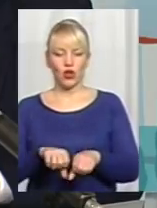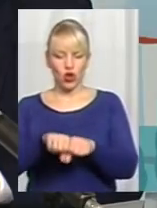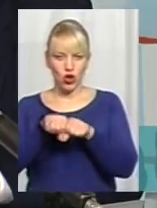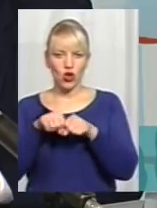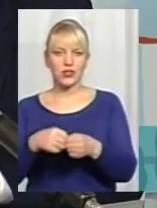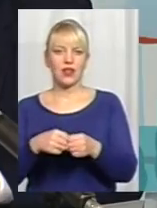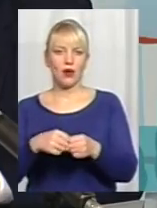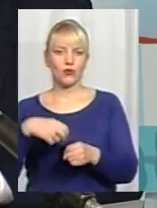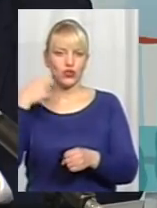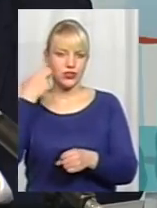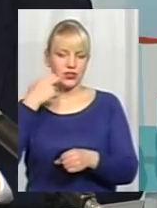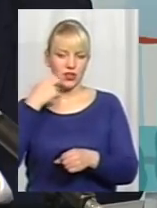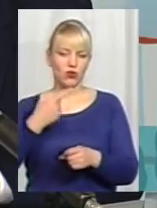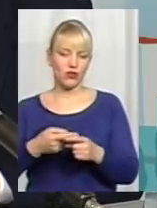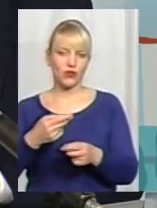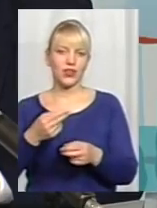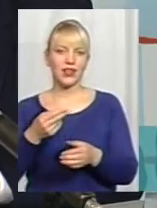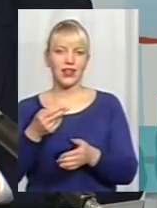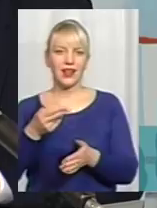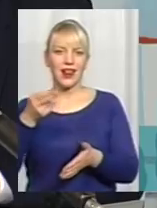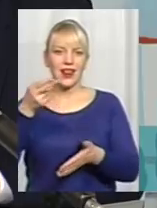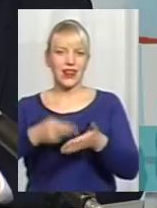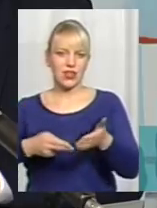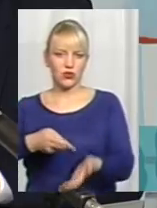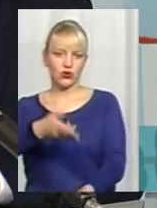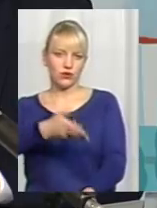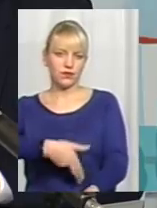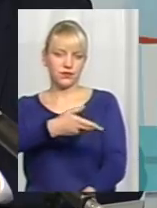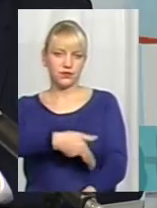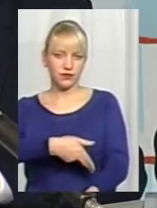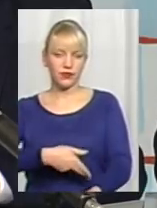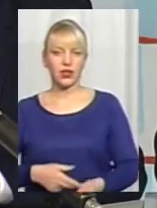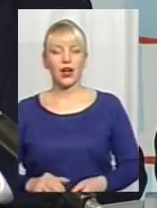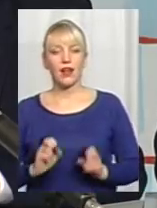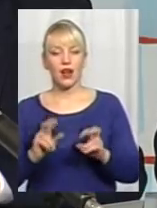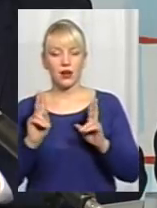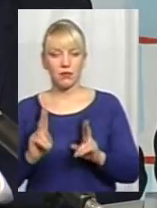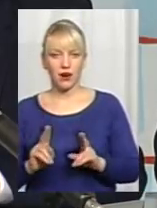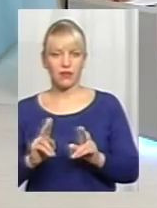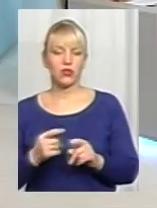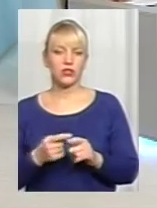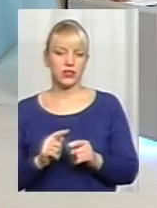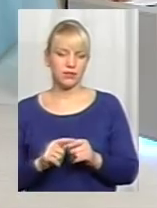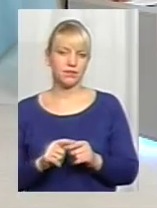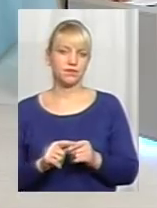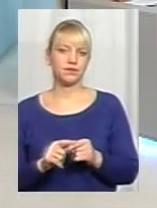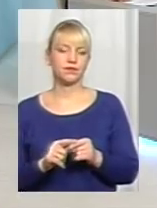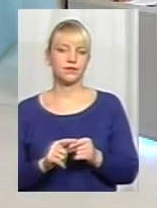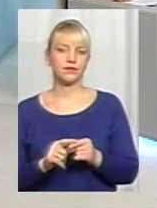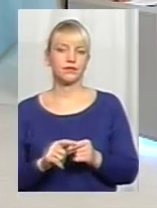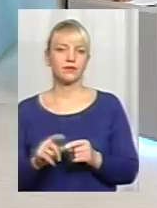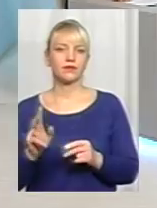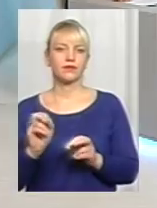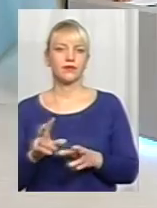наносять собі з сегментом леза такі членовшкодження. Як правило, ці членовшкодження більше